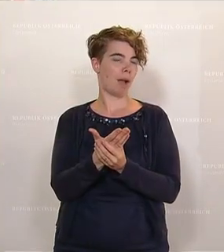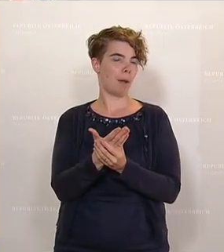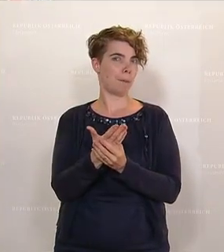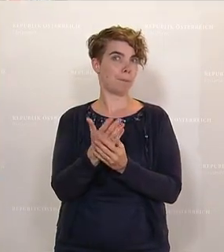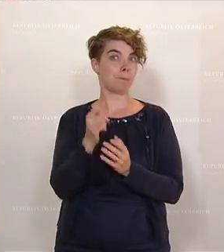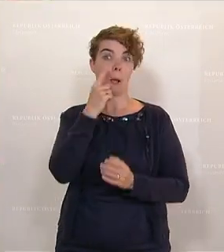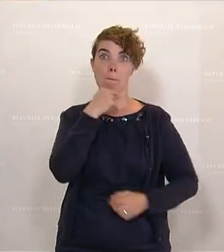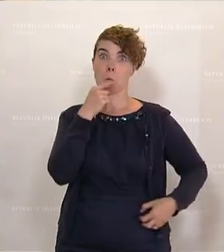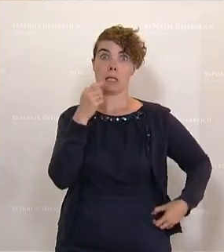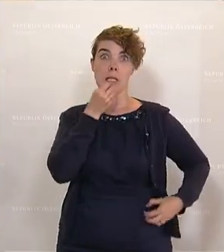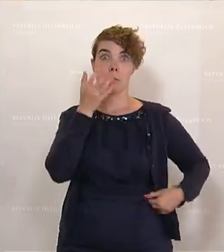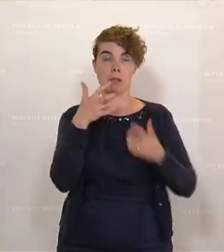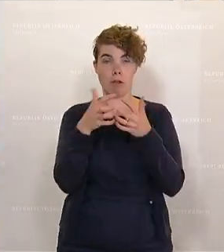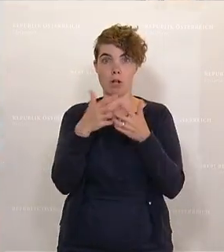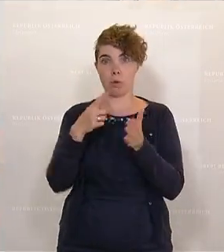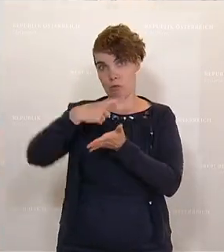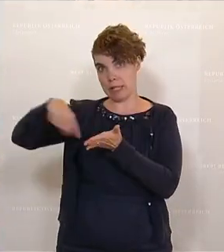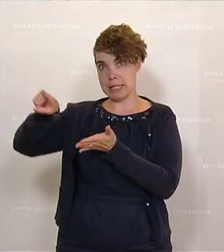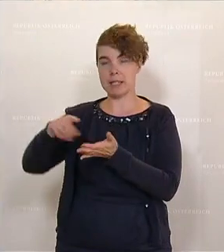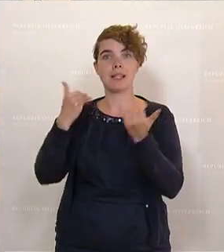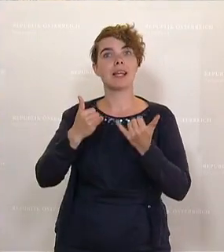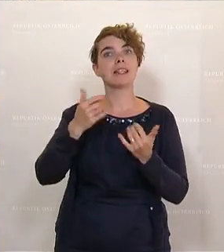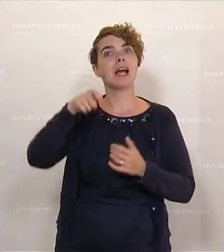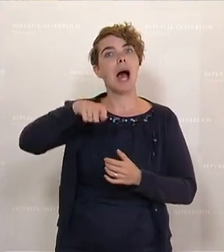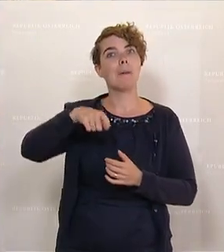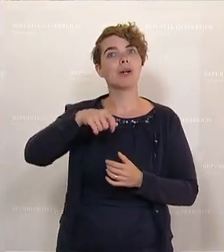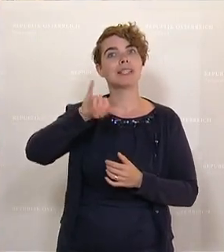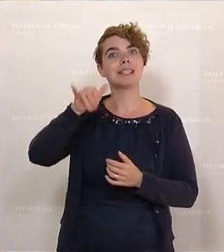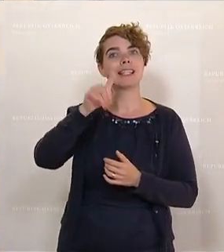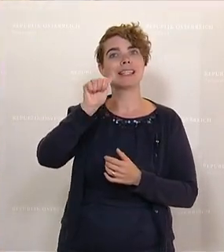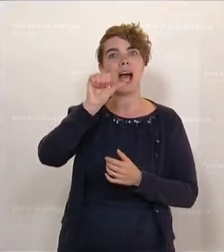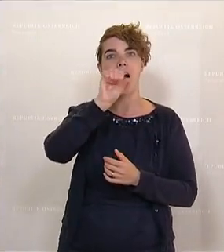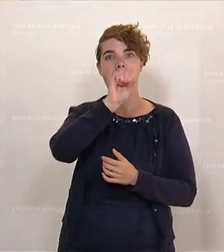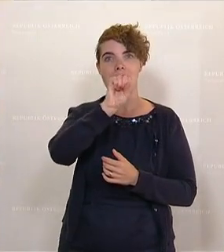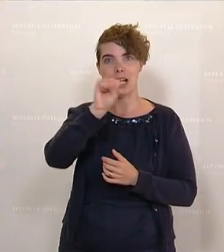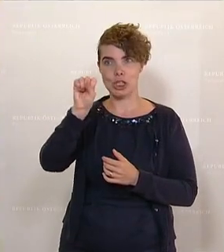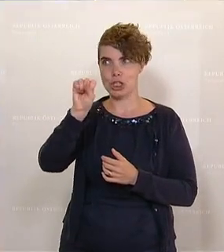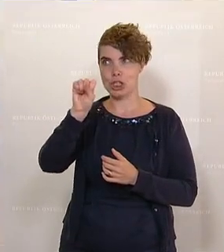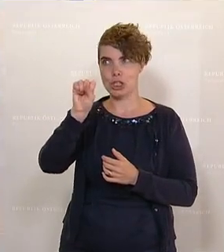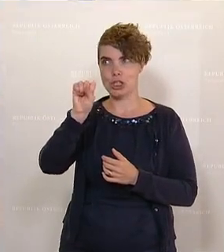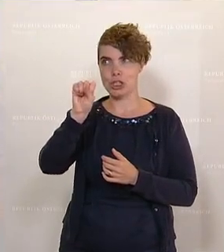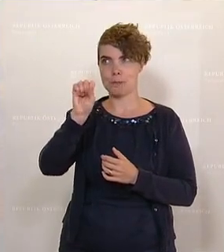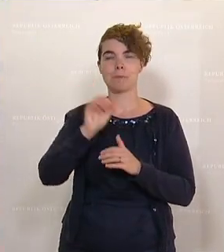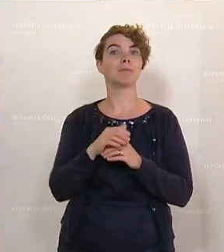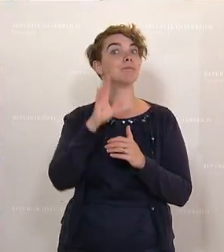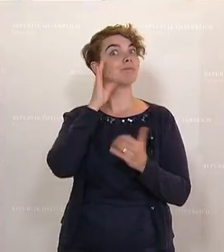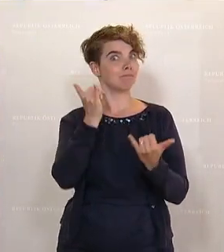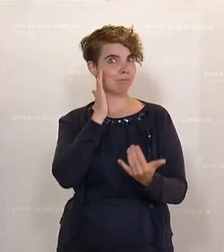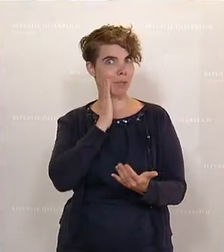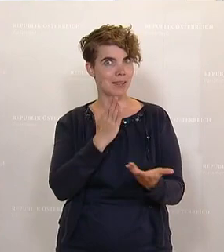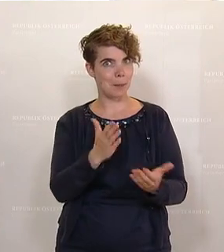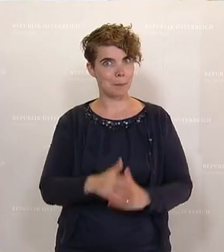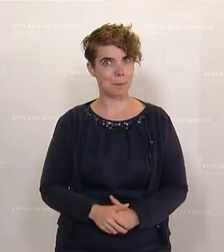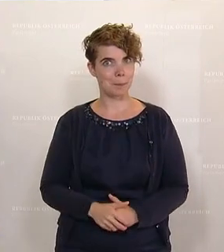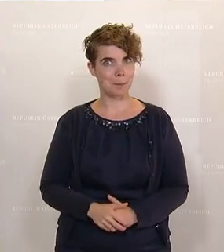Bund 190 Euro für jede Person bekommen, die in Österreich angekommen ist und so rückwirkend ab 1. März. Laut Innenminister